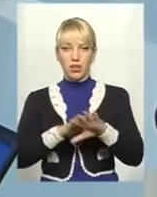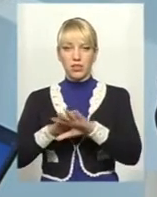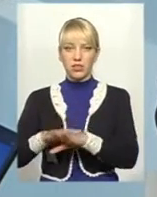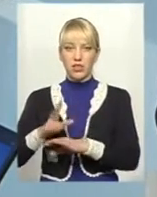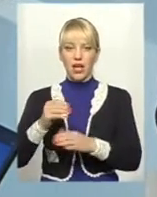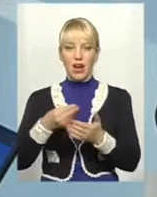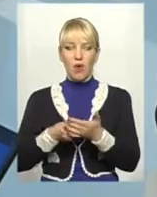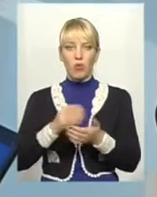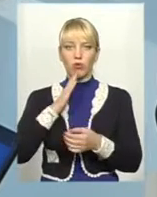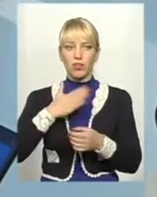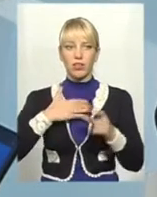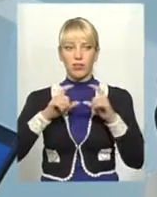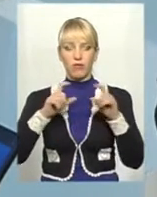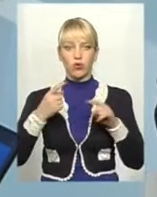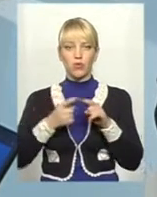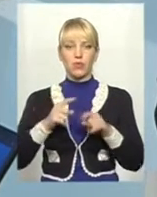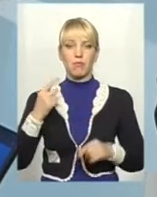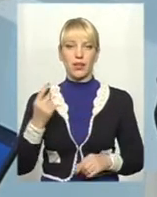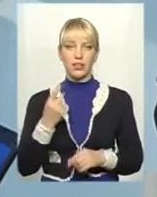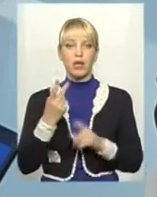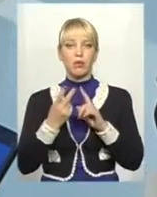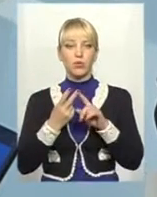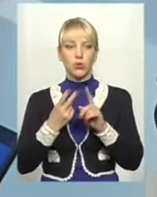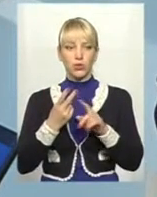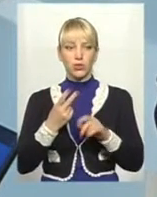рахунок нашого фонду. Це перше. По-друге,